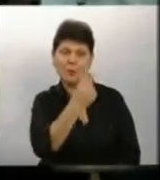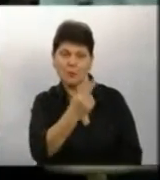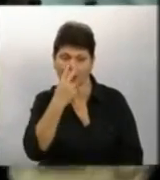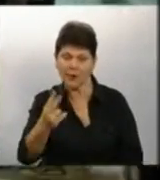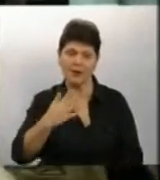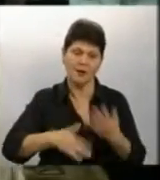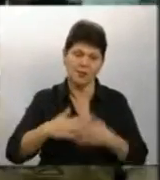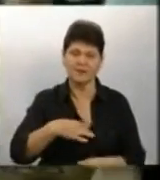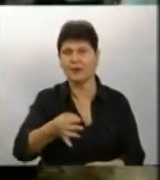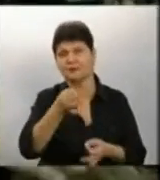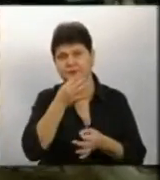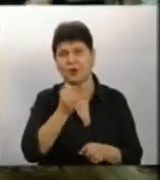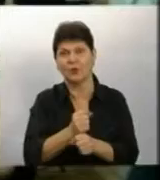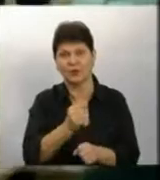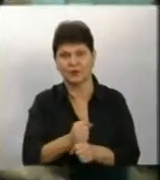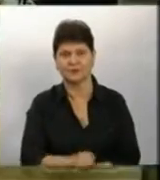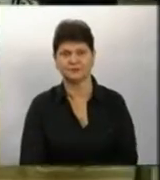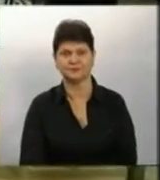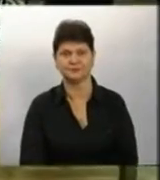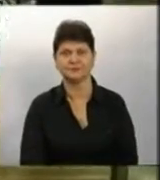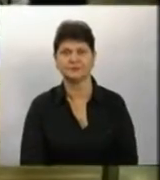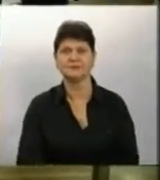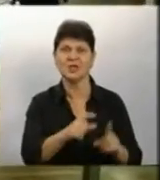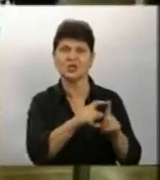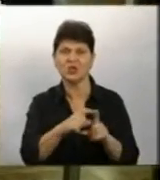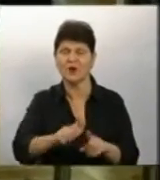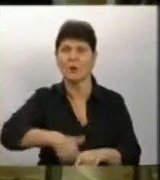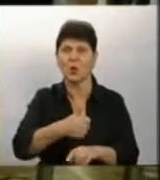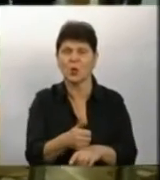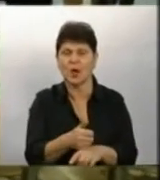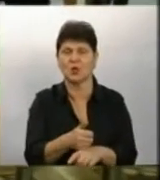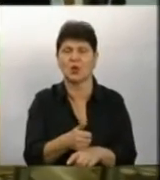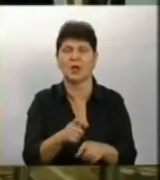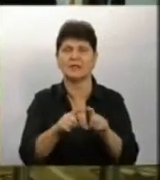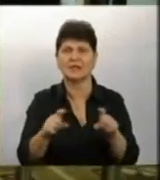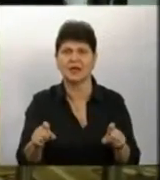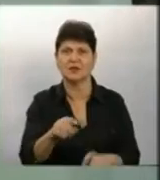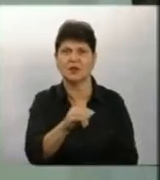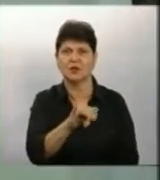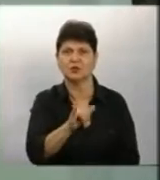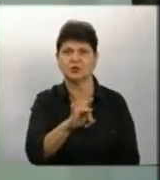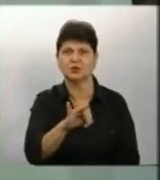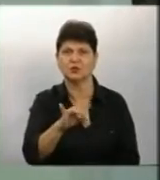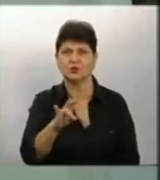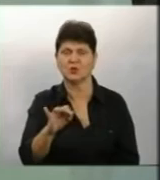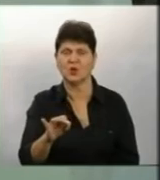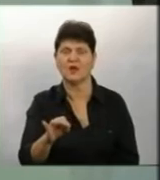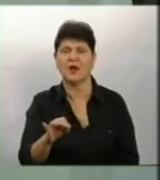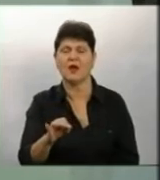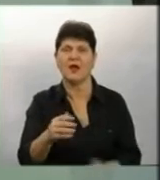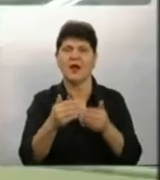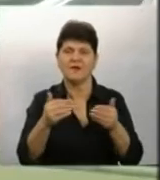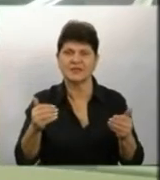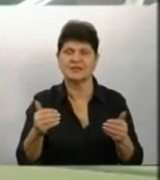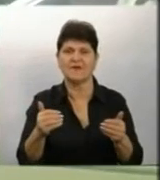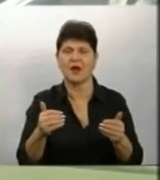порадіти, полюбуватися роботою За словами кураторки заходу Тетяни Журунової, виставки «Смаки на тюрморту» та «У історії на